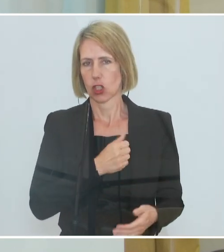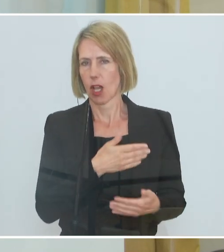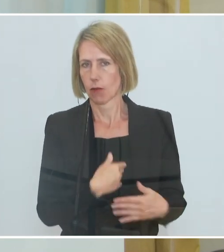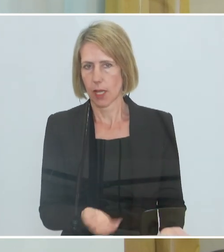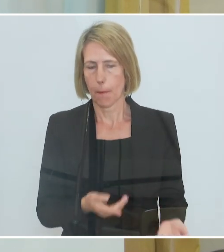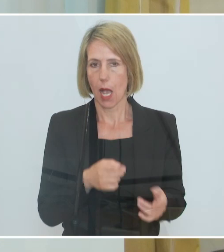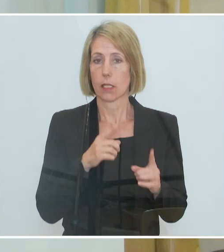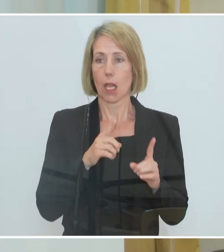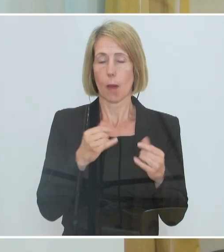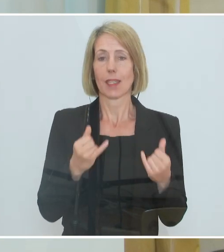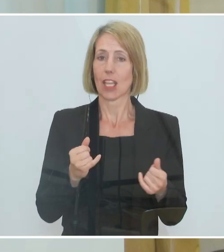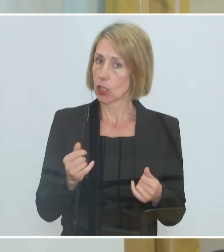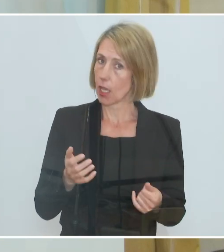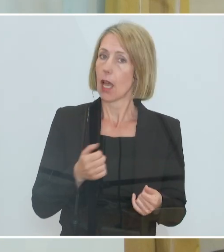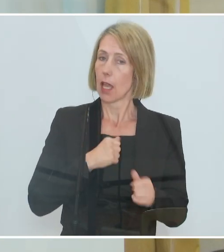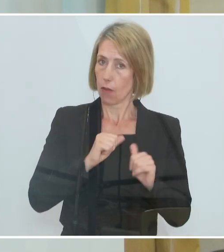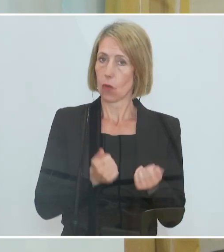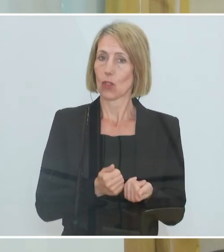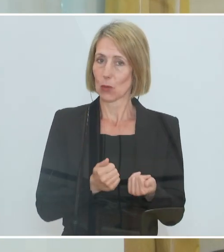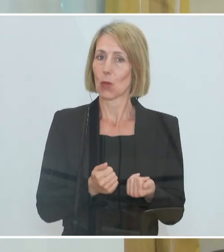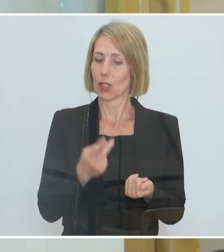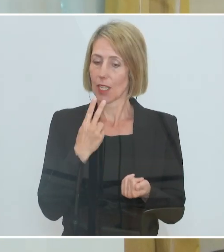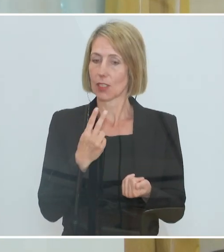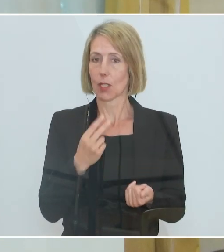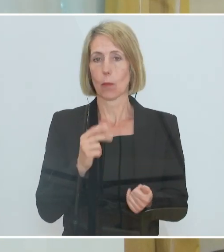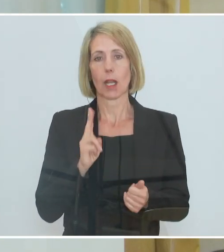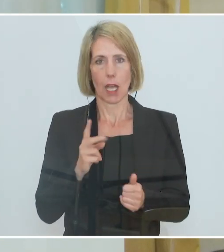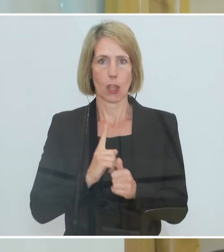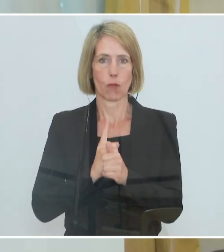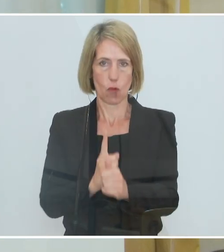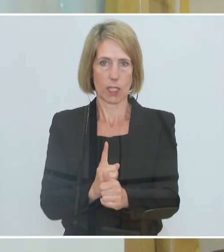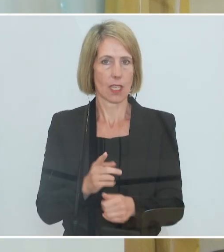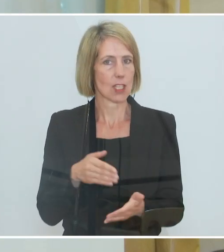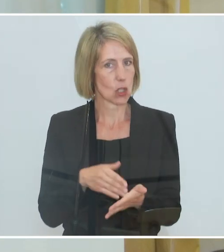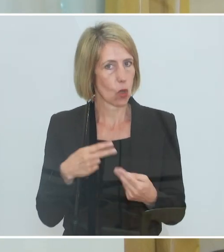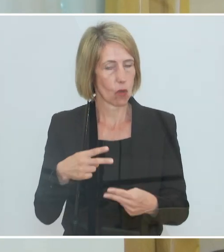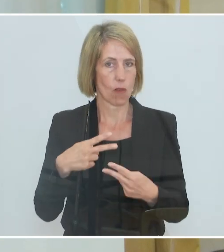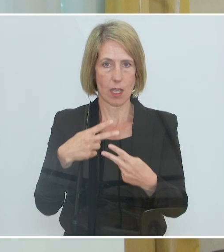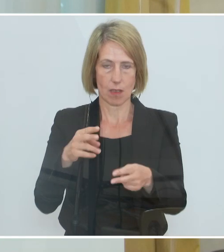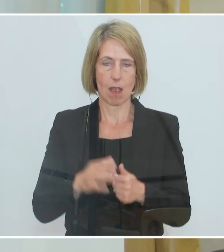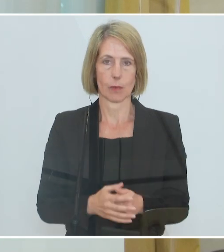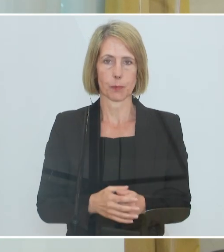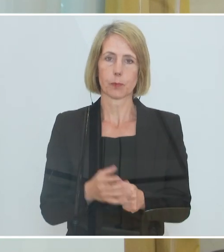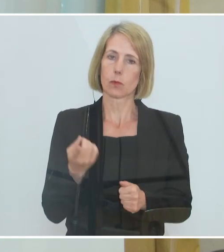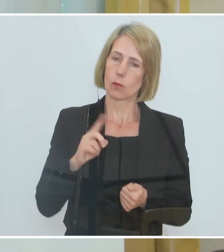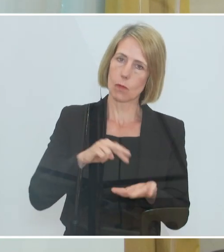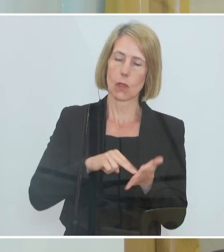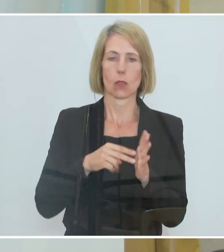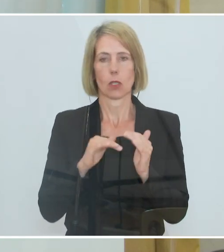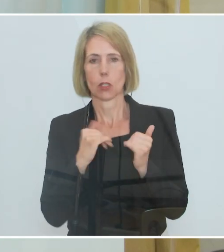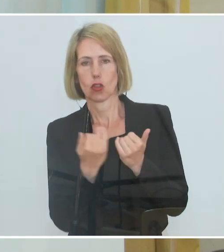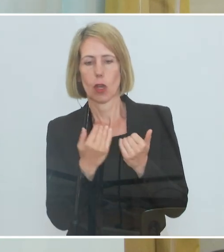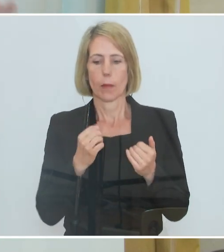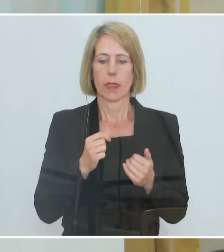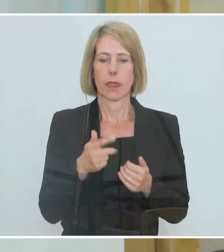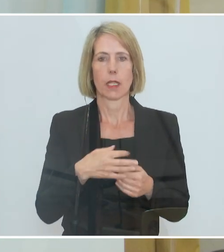als Erfolgsmodell in der Krise herausgestellt hat, fortgesetzt werden kann. Wir haben einiges noch auf der technischen Ebene vor uns in